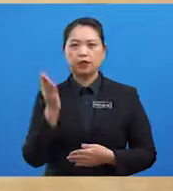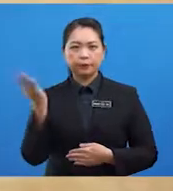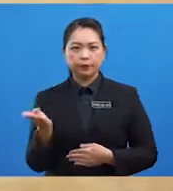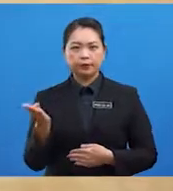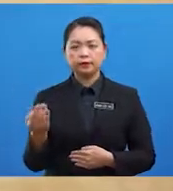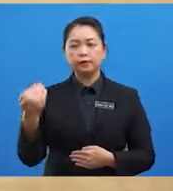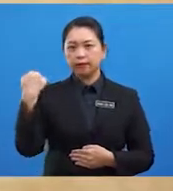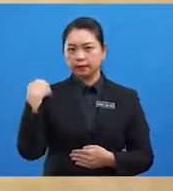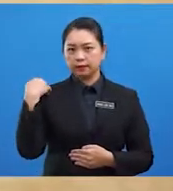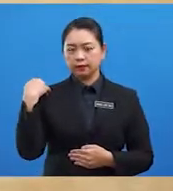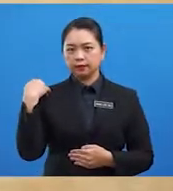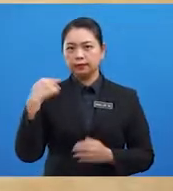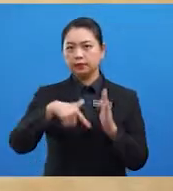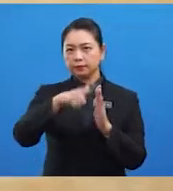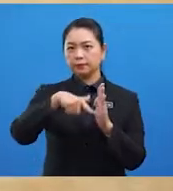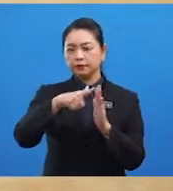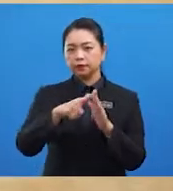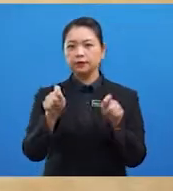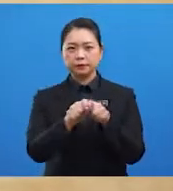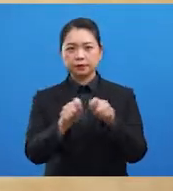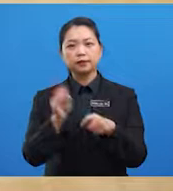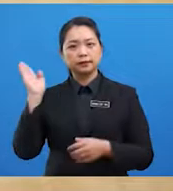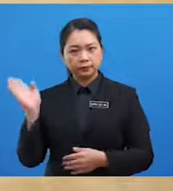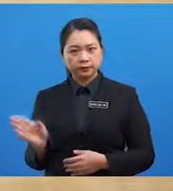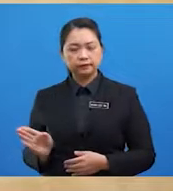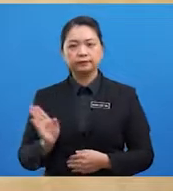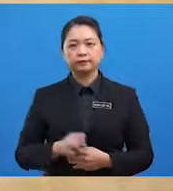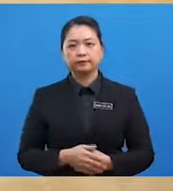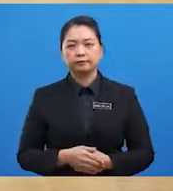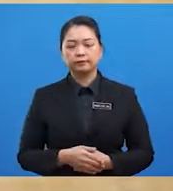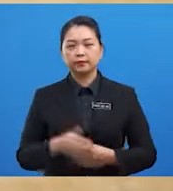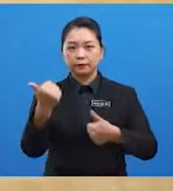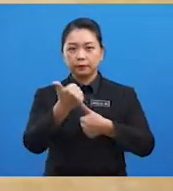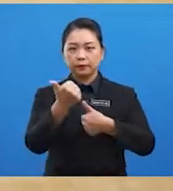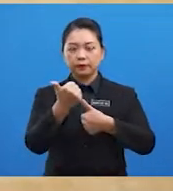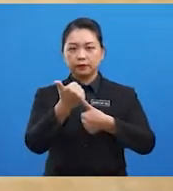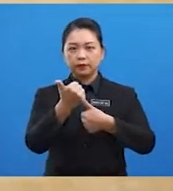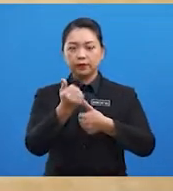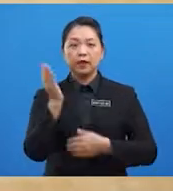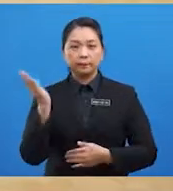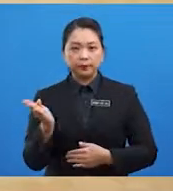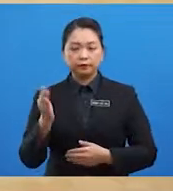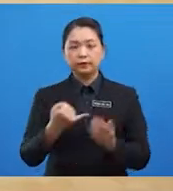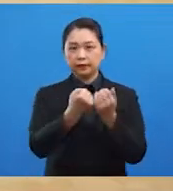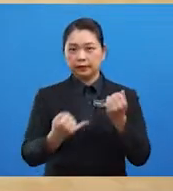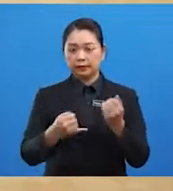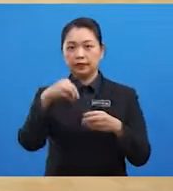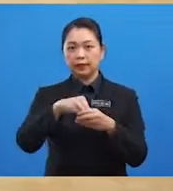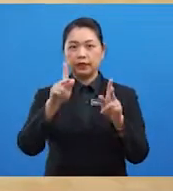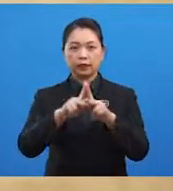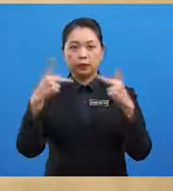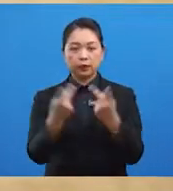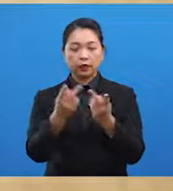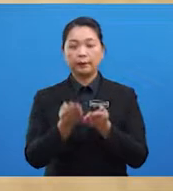mempunyai kelebihan-kelebihan seperti berikut Pertama, beliau dilahirkan di dalam